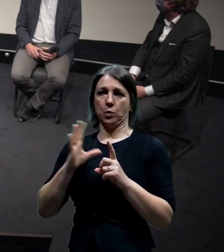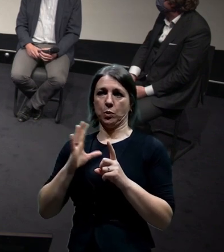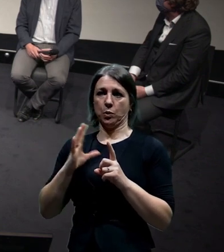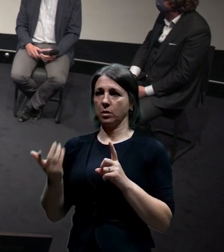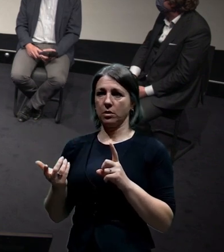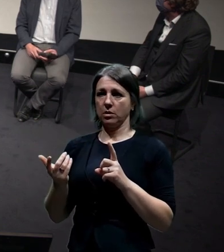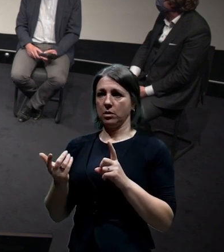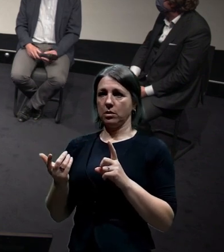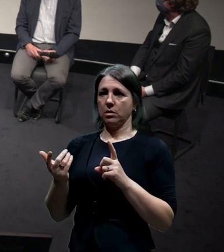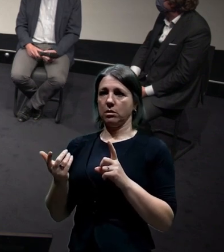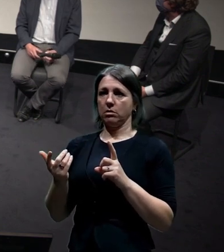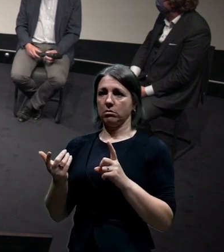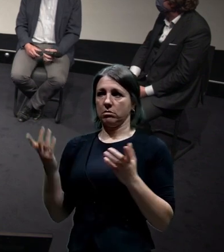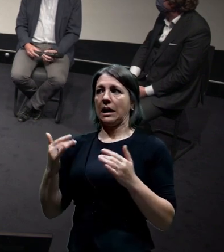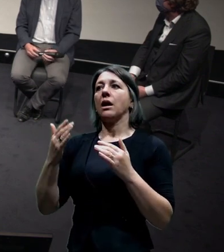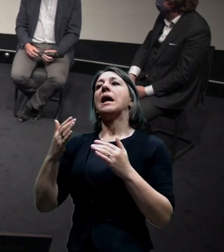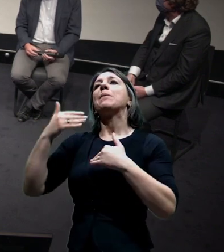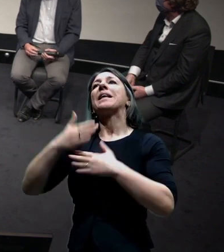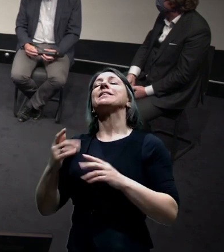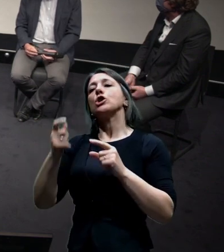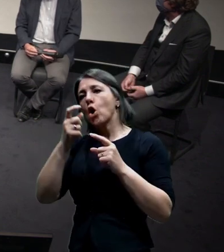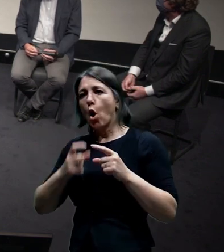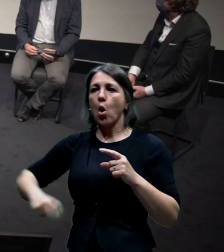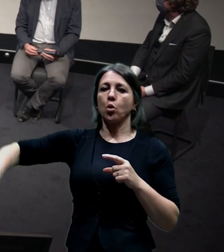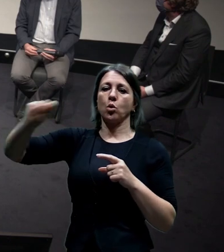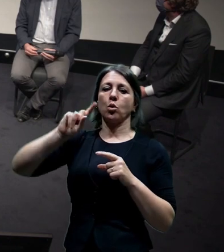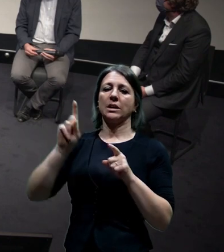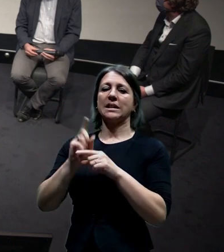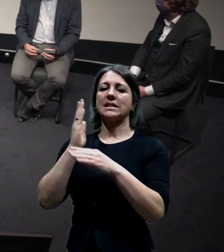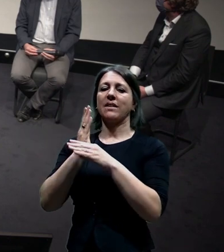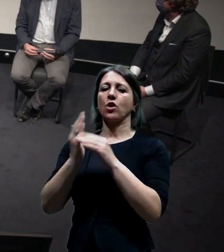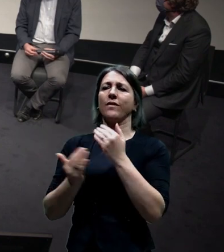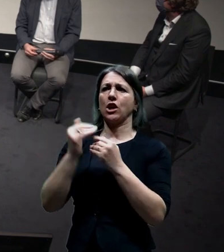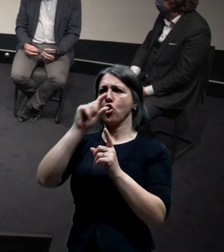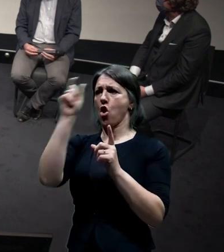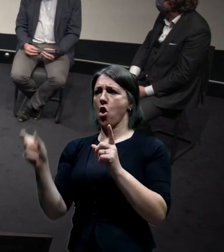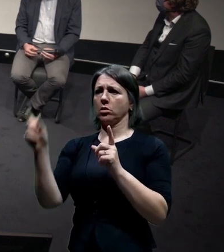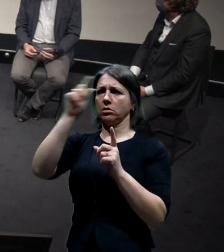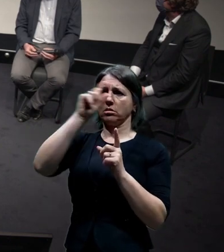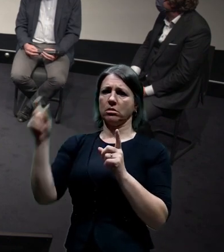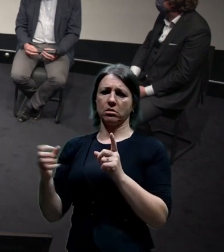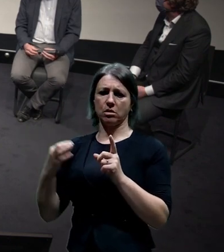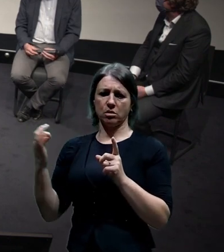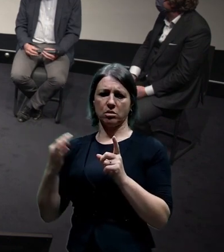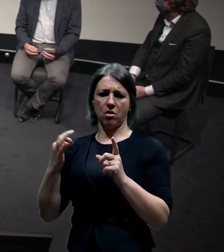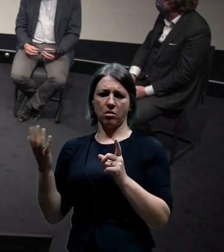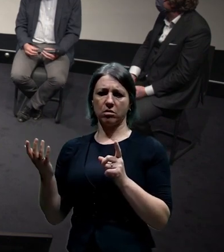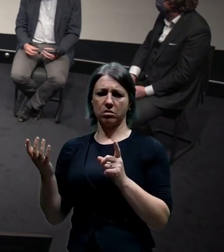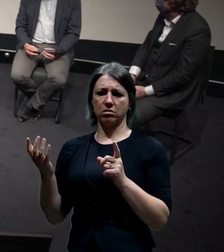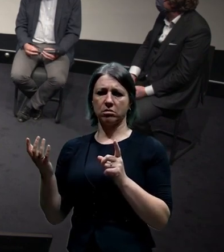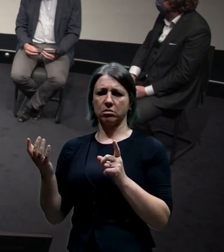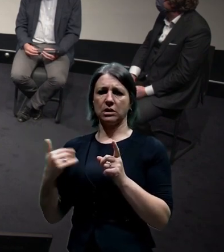vlastně jako tady ta severovýchodní část městského okruhu. A to je vlastně jako taková